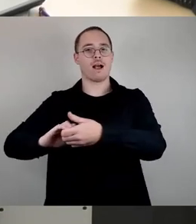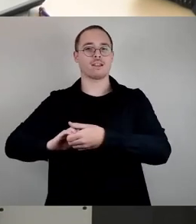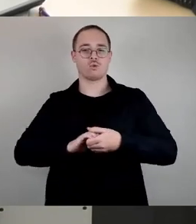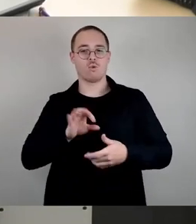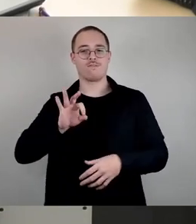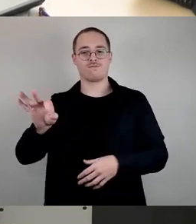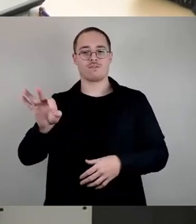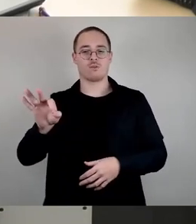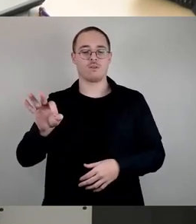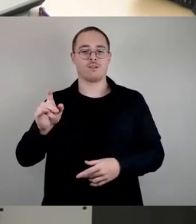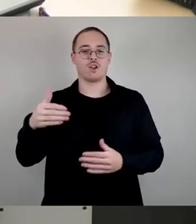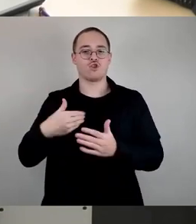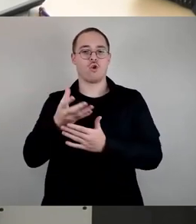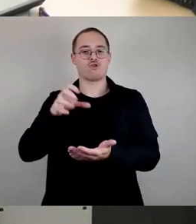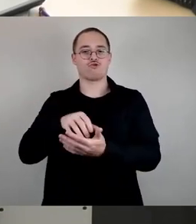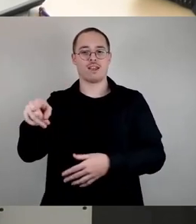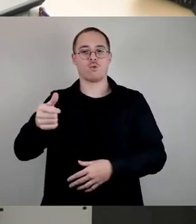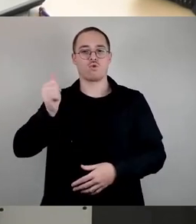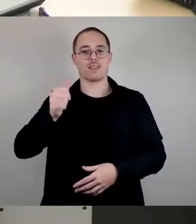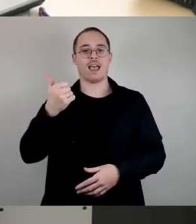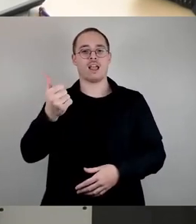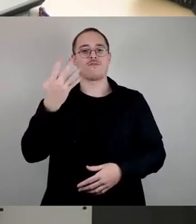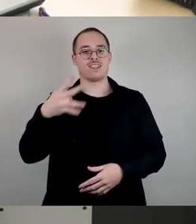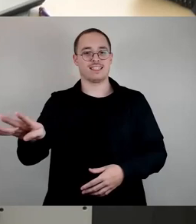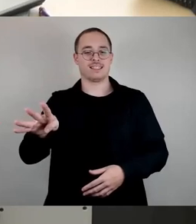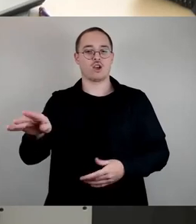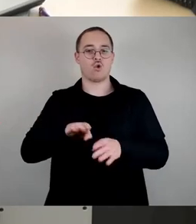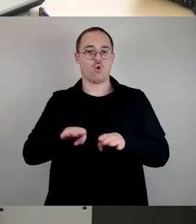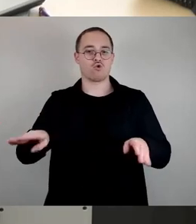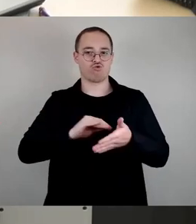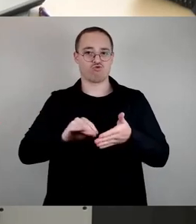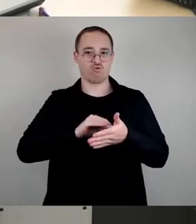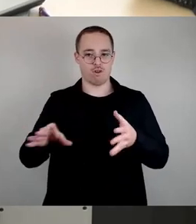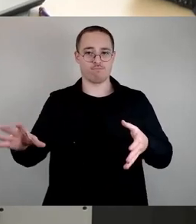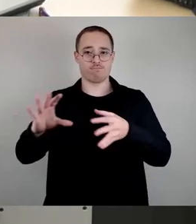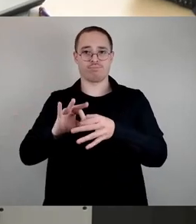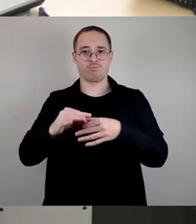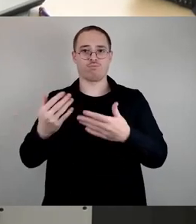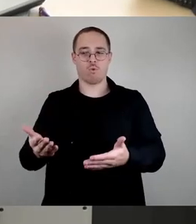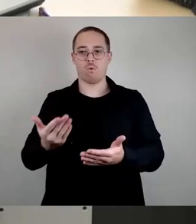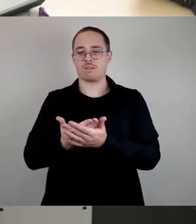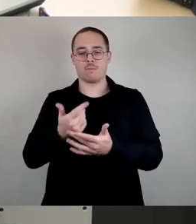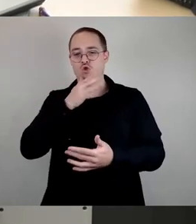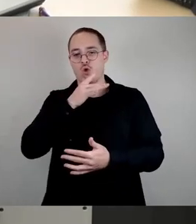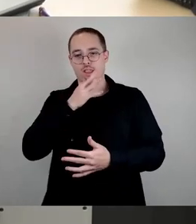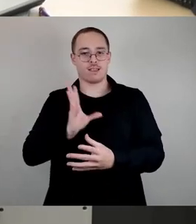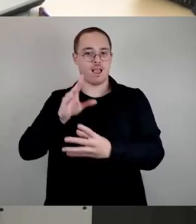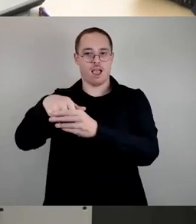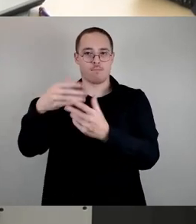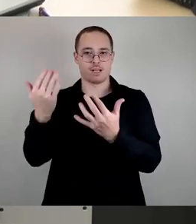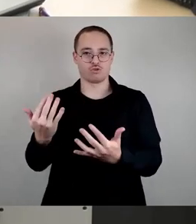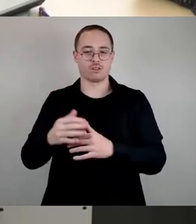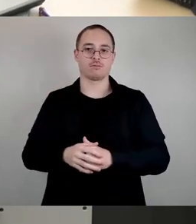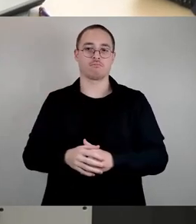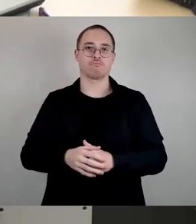von dieser Seite auch stark frequentiert wird. Wir haben auch noch nicht eingerechnet, dass Anmeldungen aus Radeberg natürlich auch noch kommen